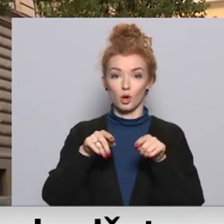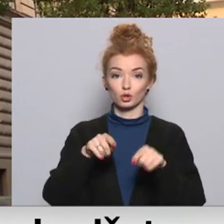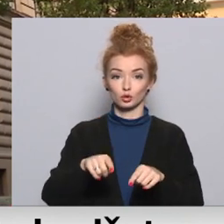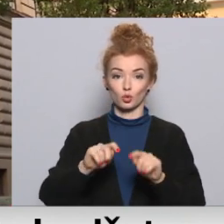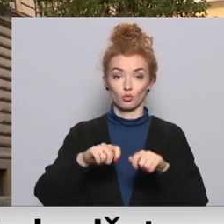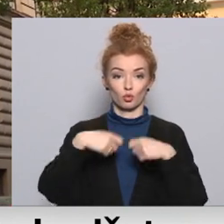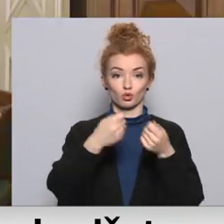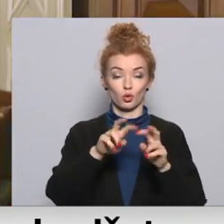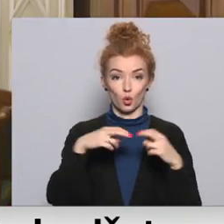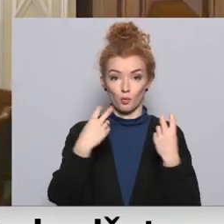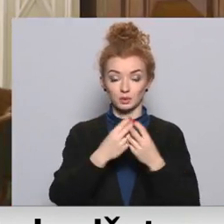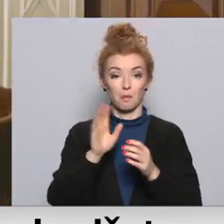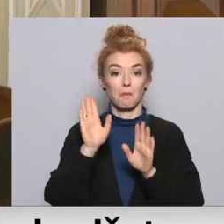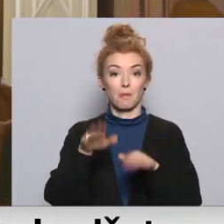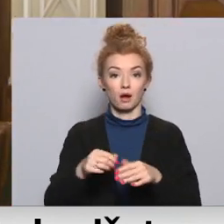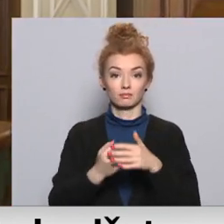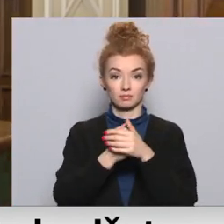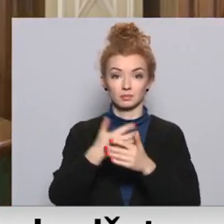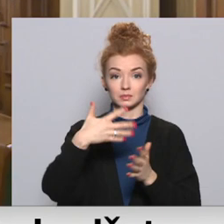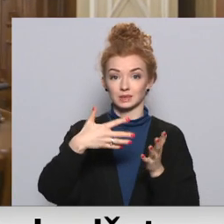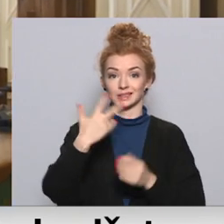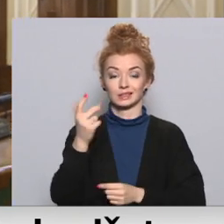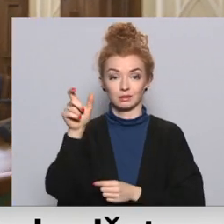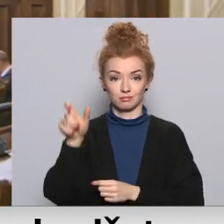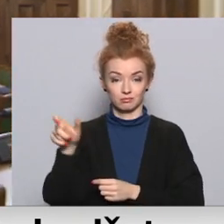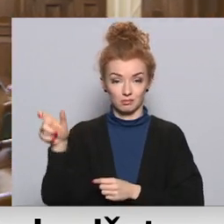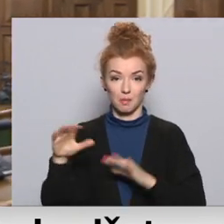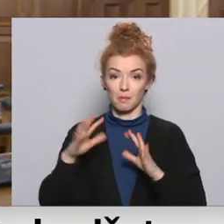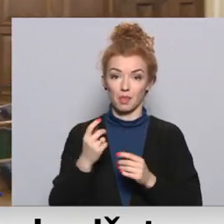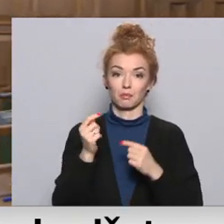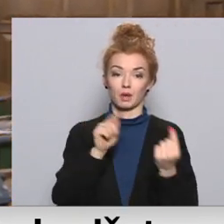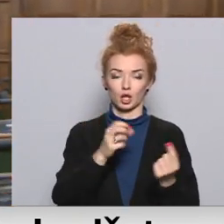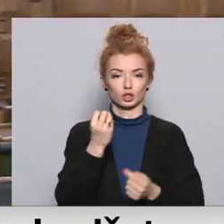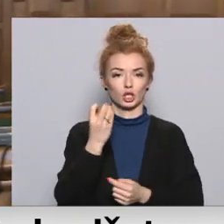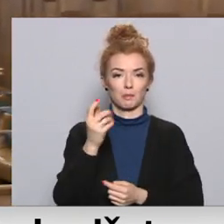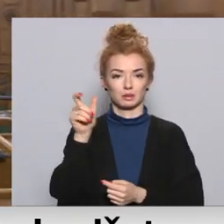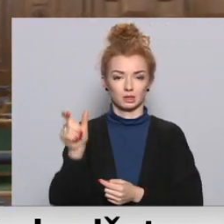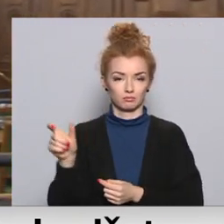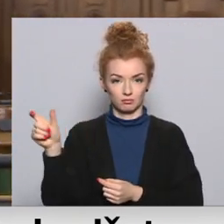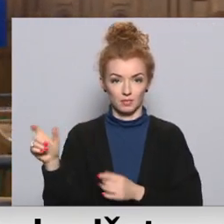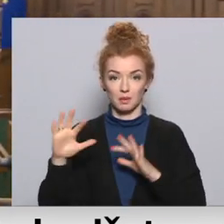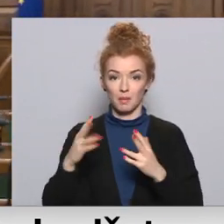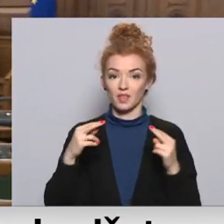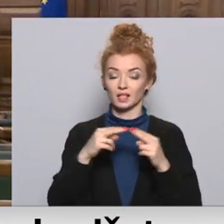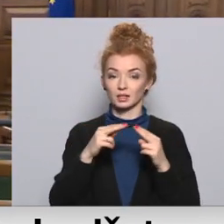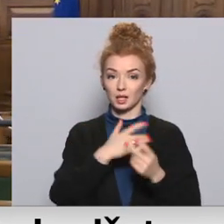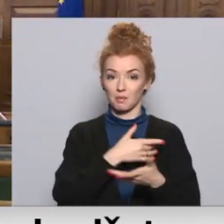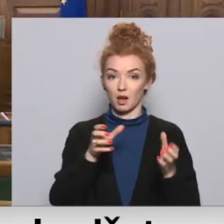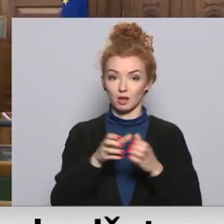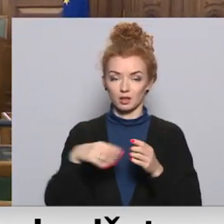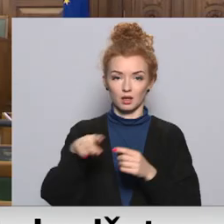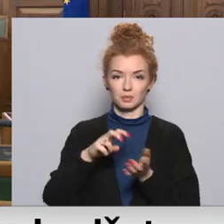komisijām pārbalsoja 53 deputāti un pret 14 parlamentārieši, bet saskaņas deputāti balsojumā